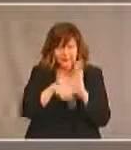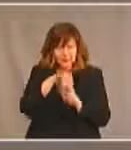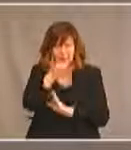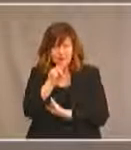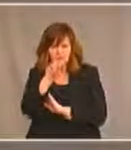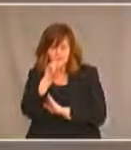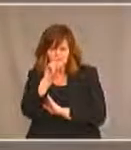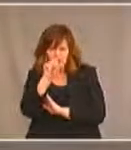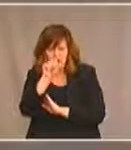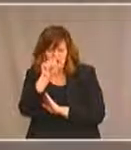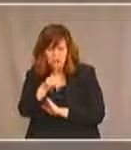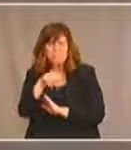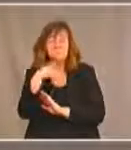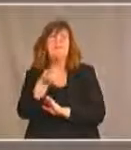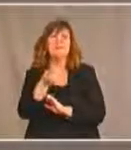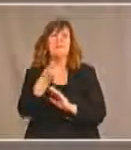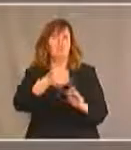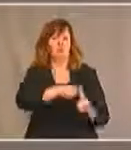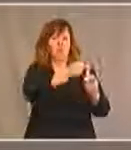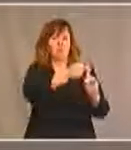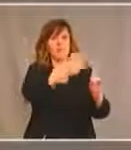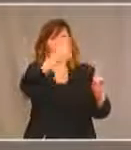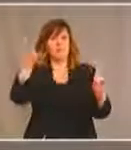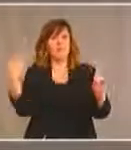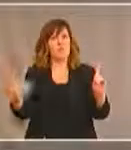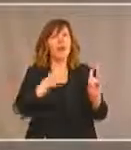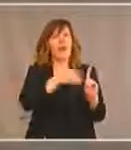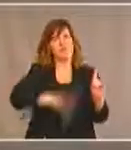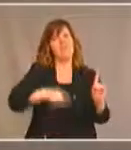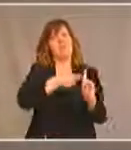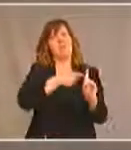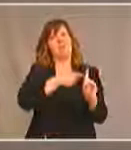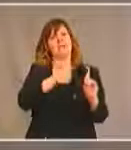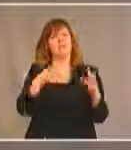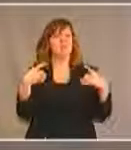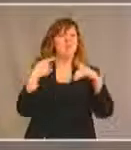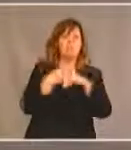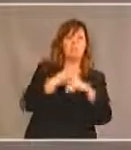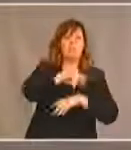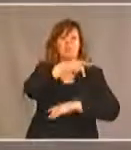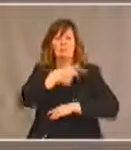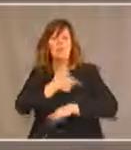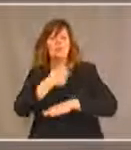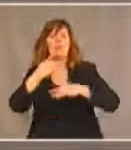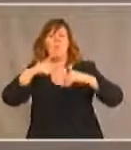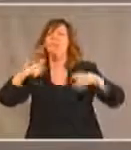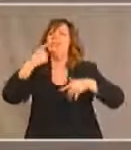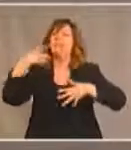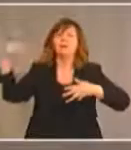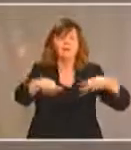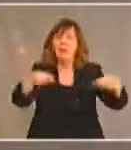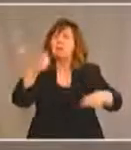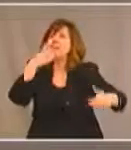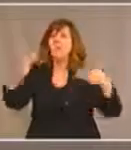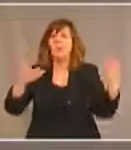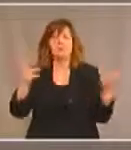'enfant d'abord au Canada. S'il y a des conflits provinciaux entre les Autochtones